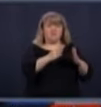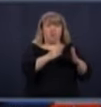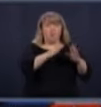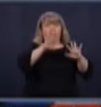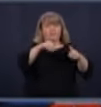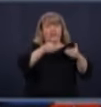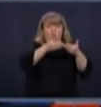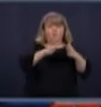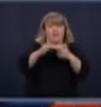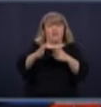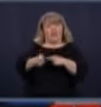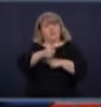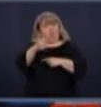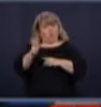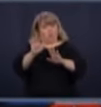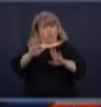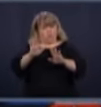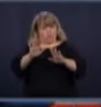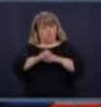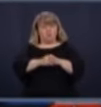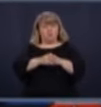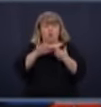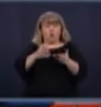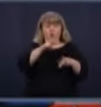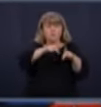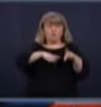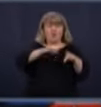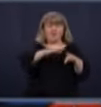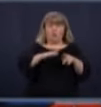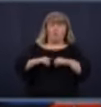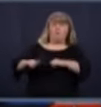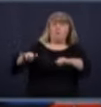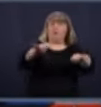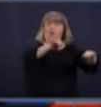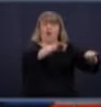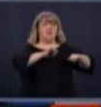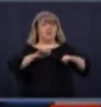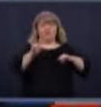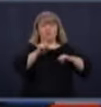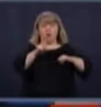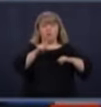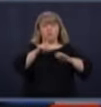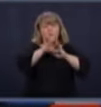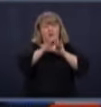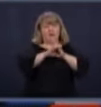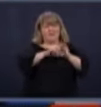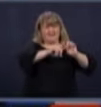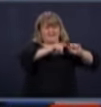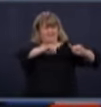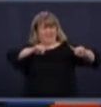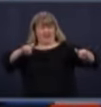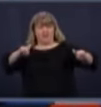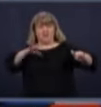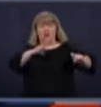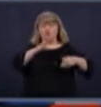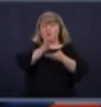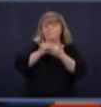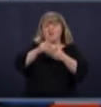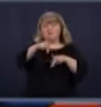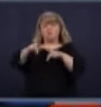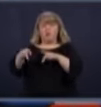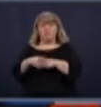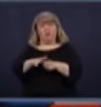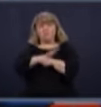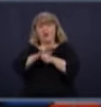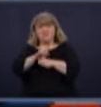chose. Puis là, on fait face à une population qui n pas homogène. Je veux dire, il y a des craintifs, des gens qui n'ont pas assez peur, des gens qui comprennent pas le